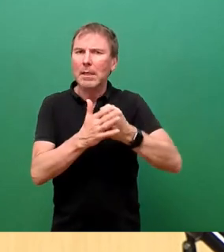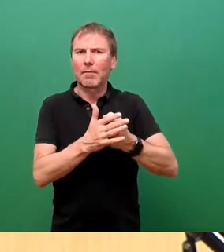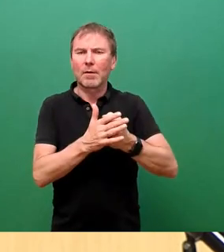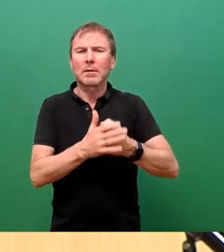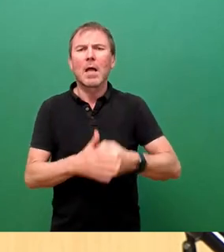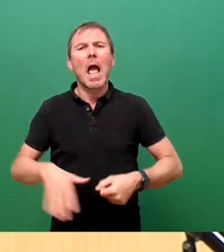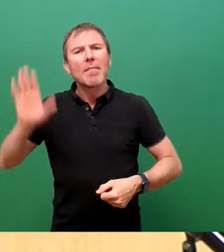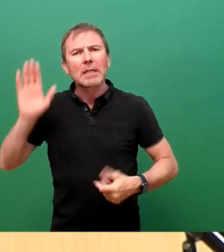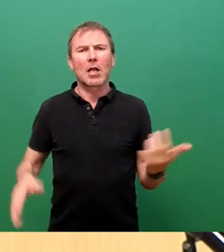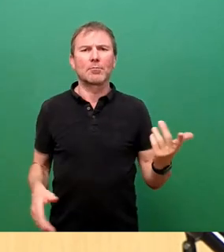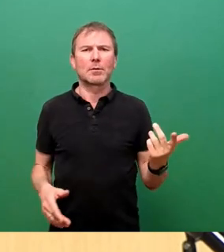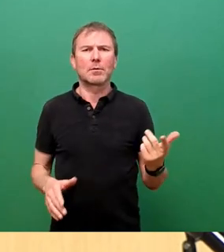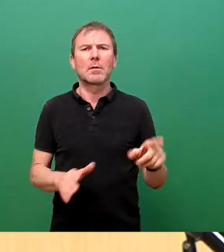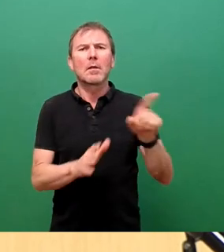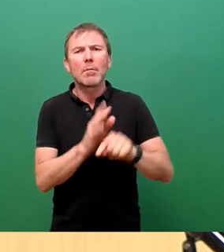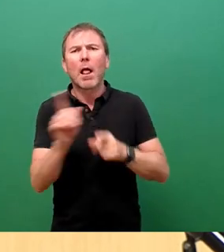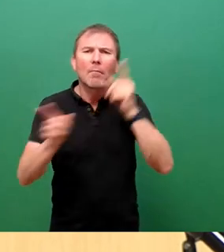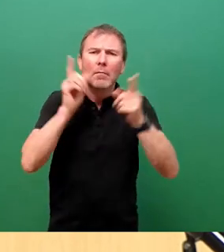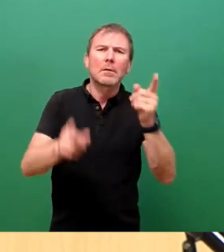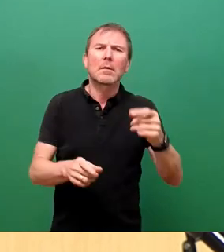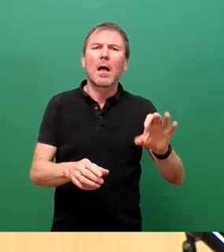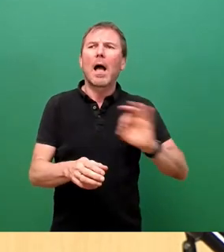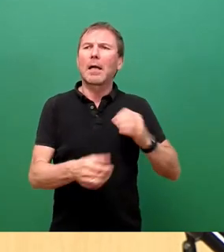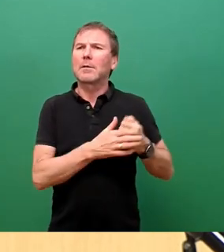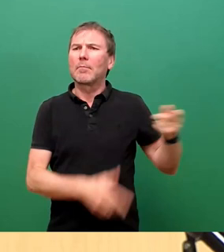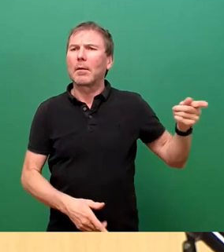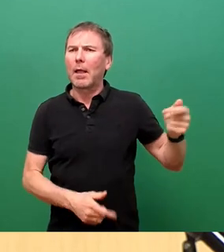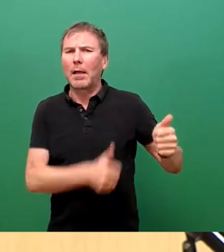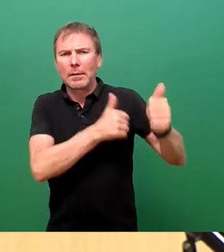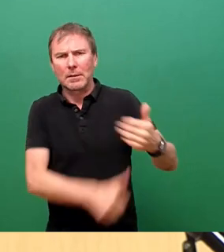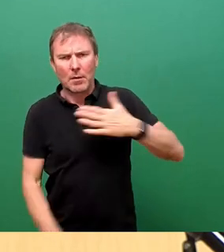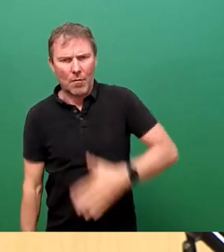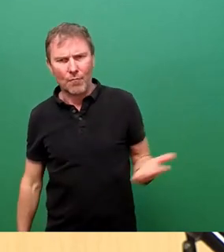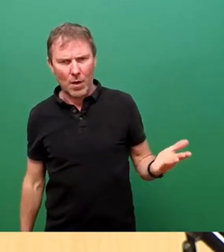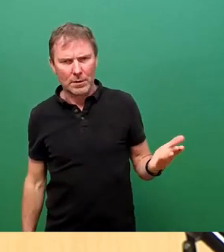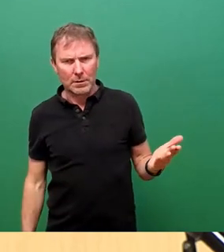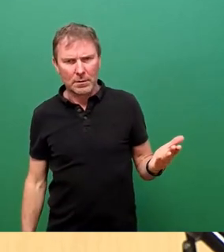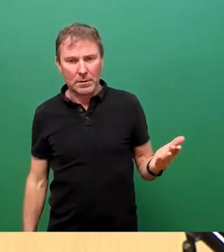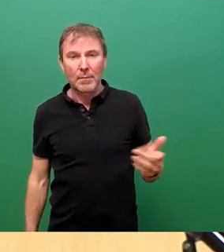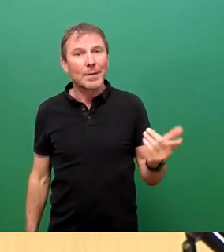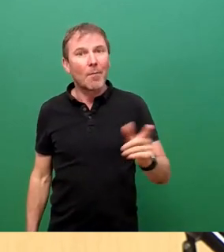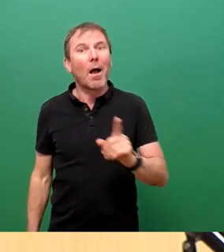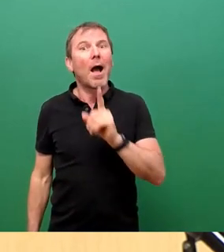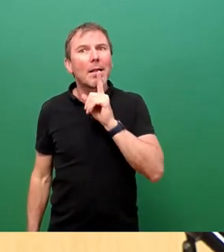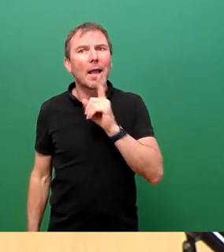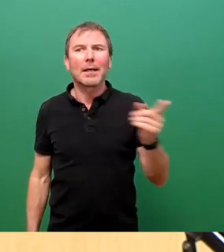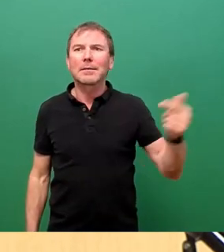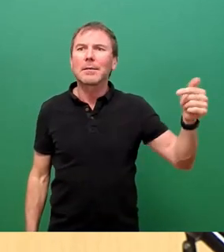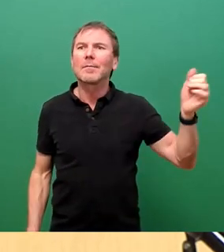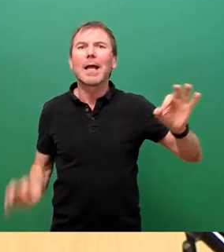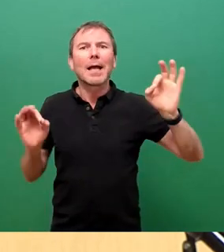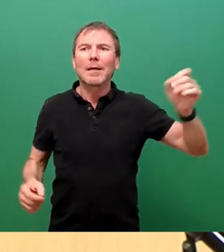und der billigen Polemik der einreichenden Partei etwas entgegensetzen wollen, die leise aber stetig ihr Gift hineinträufelt in unser